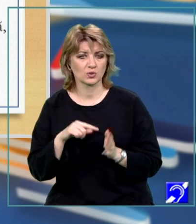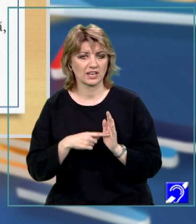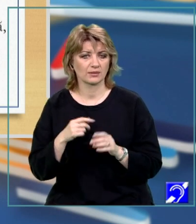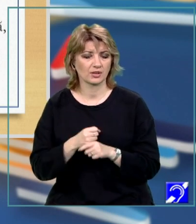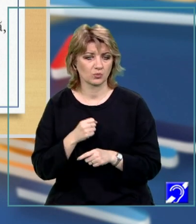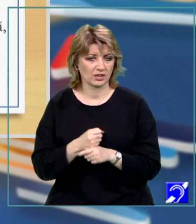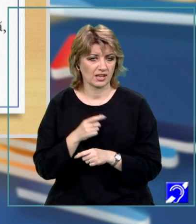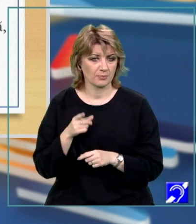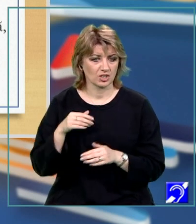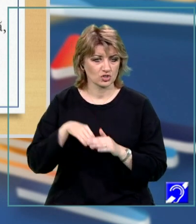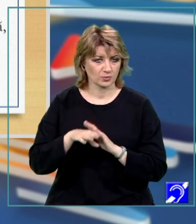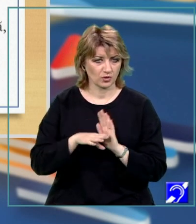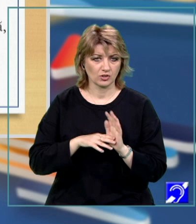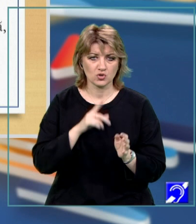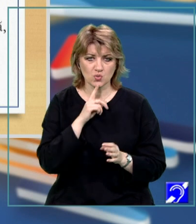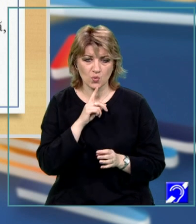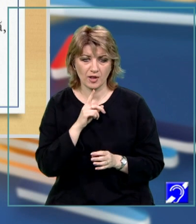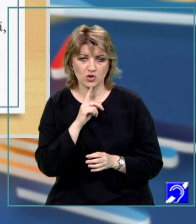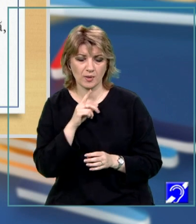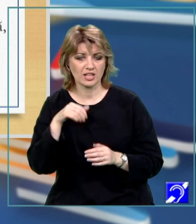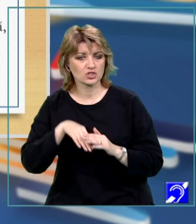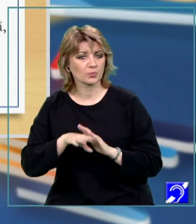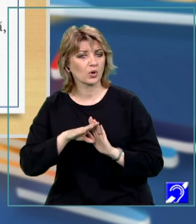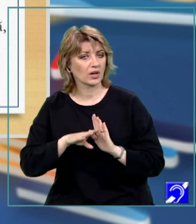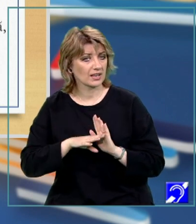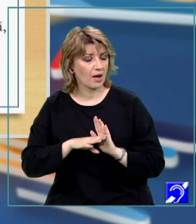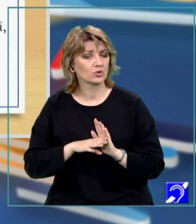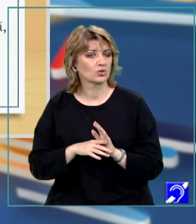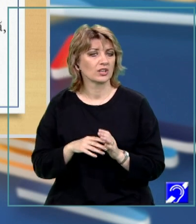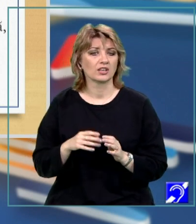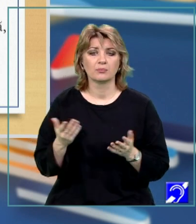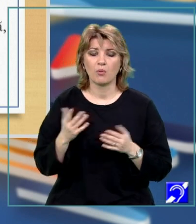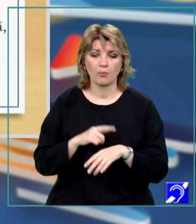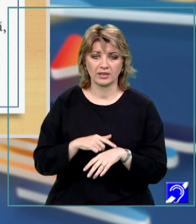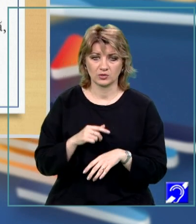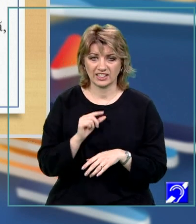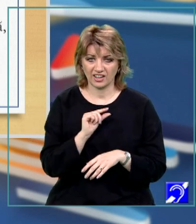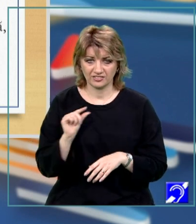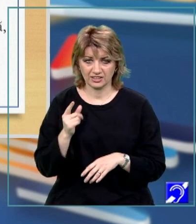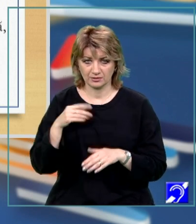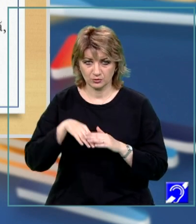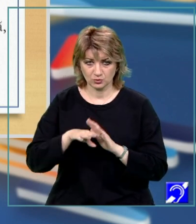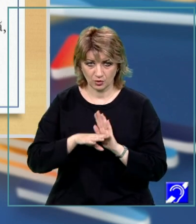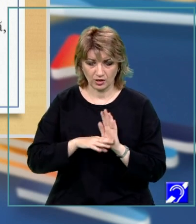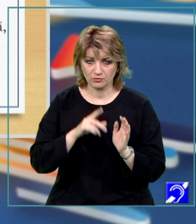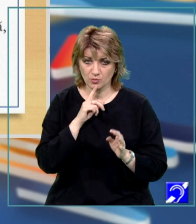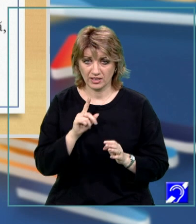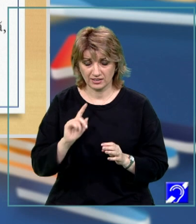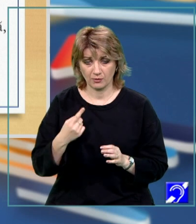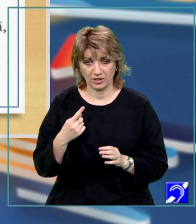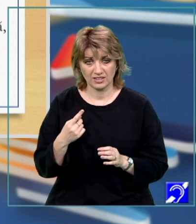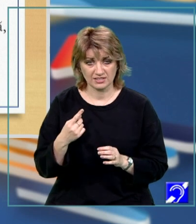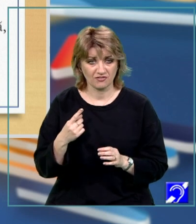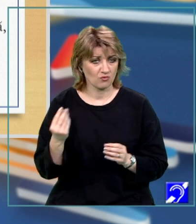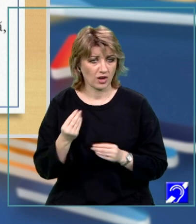de subprogram. Nume reprezintă numele subprogramului. Atenție, în momentul în care definim un subprogram, numele acestuia trebuie să fie